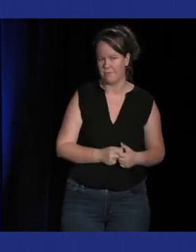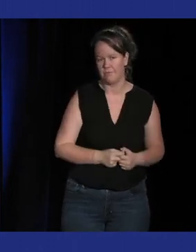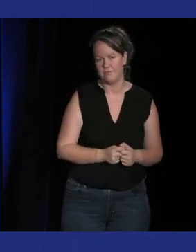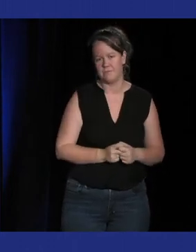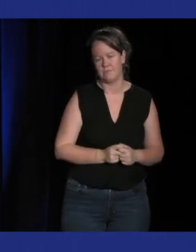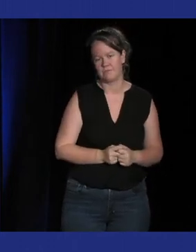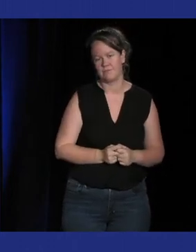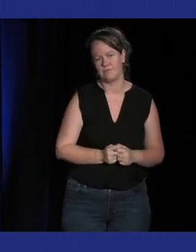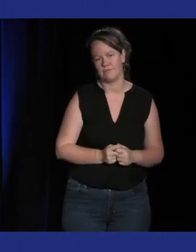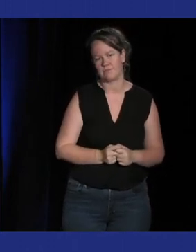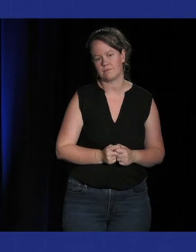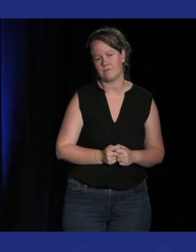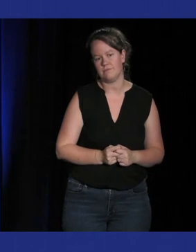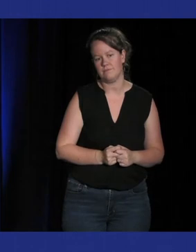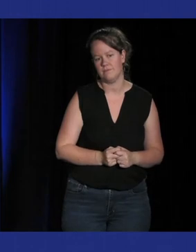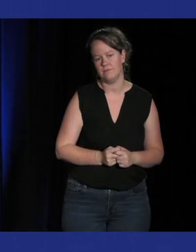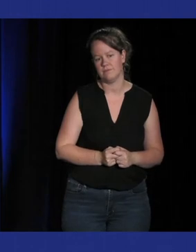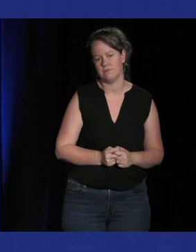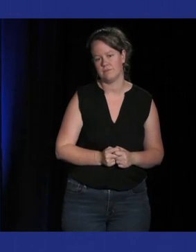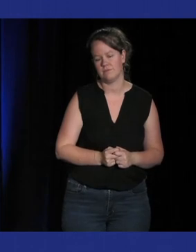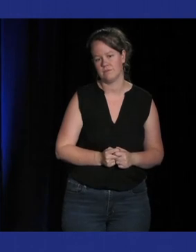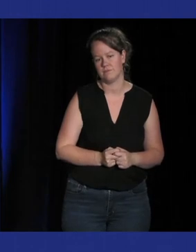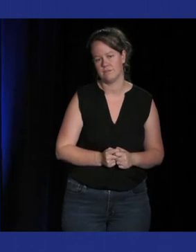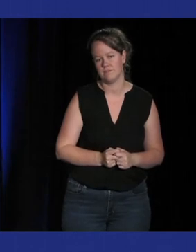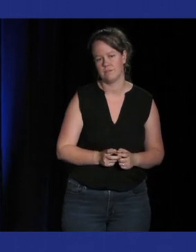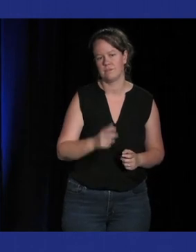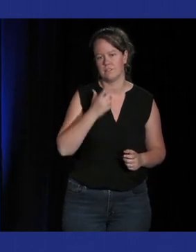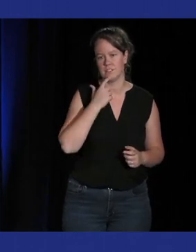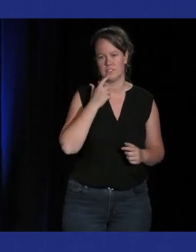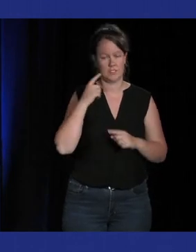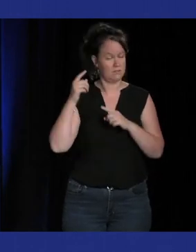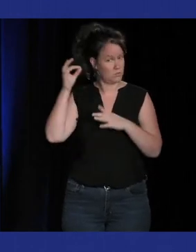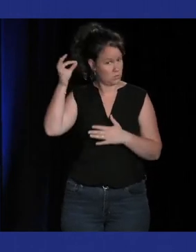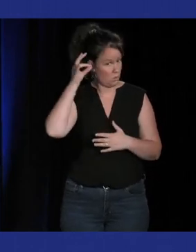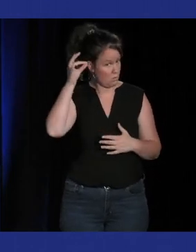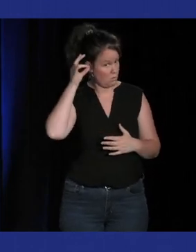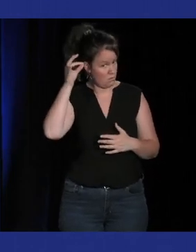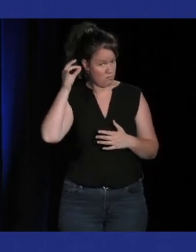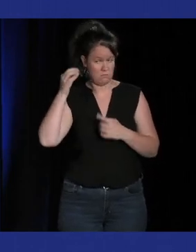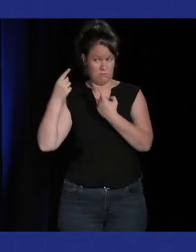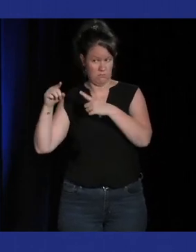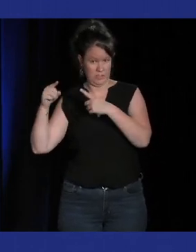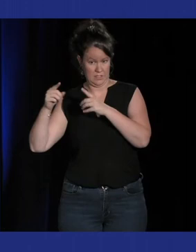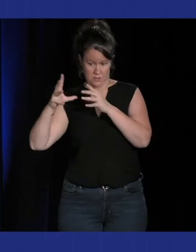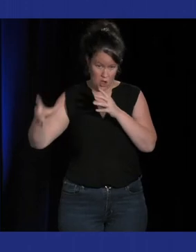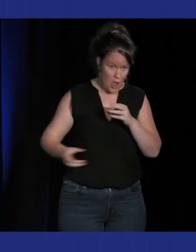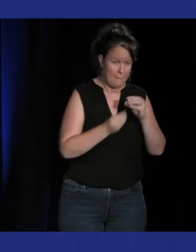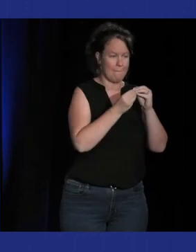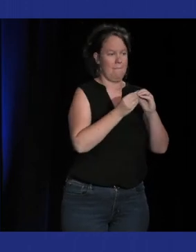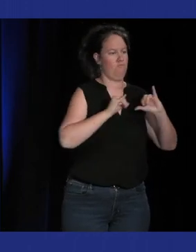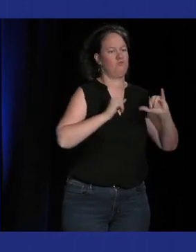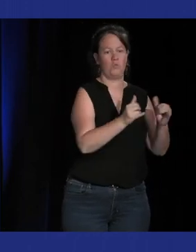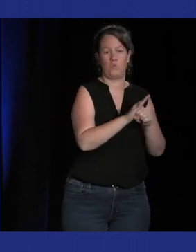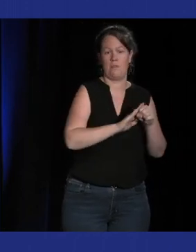musique toute la bande son intègre parfaitement le gameplay puisqu'elle a été pensée en même temps et ça rejoint ce que disaient les précédents